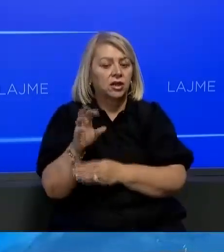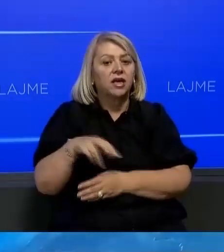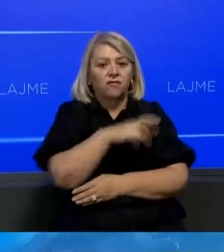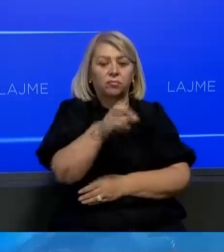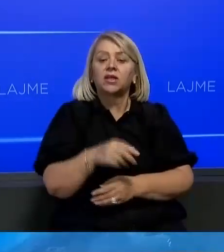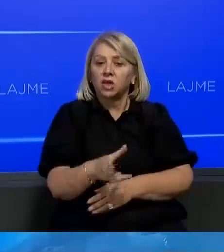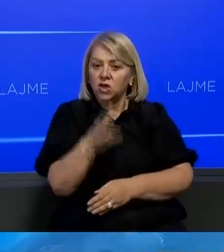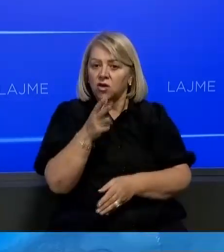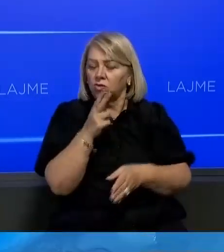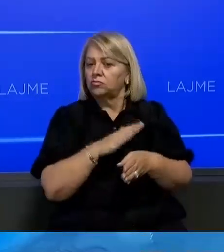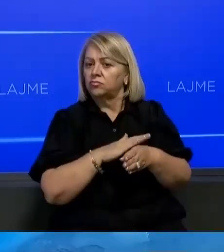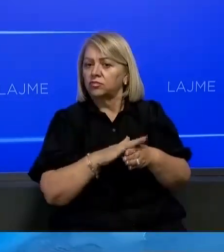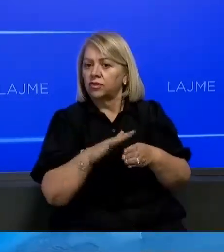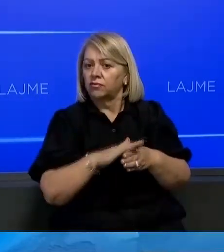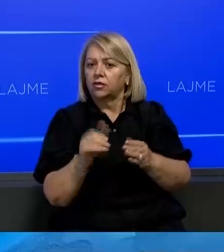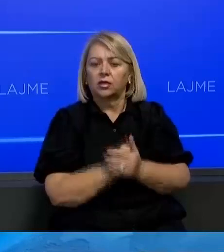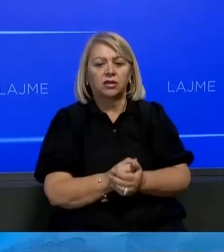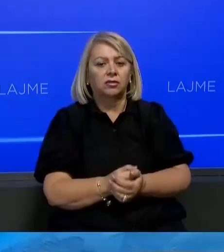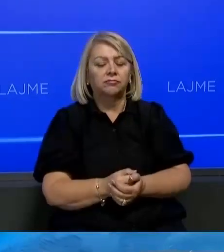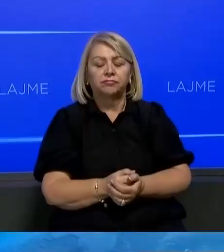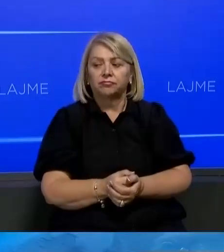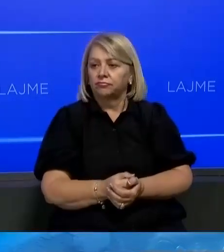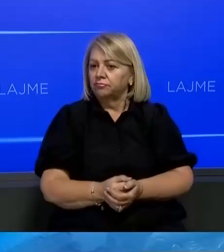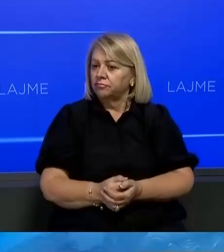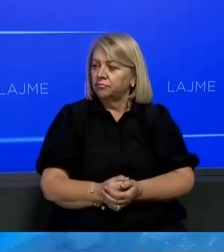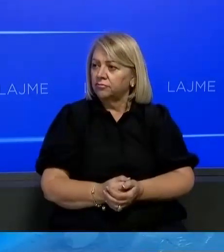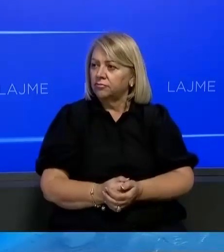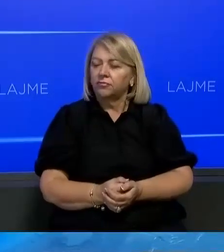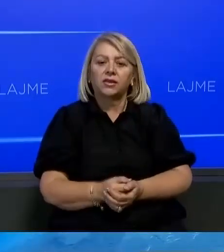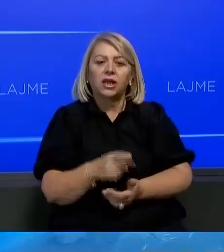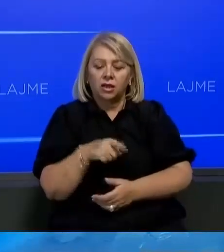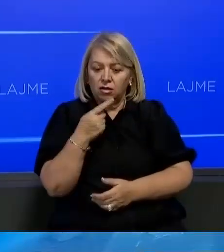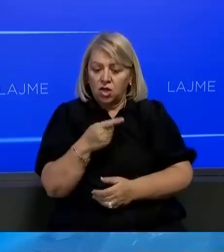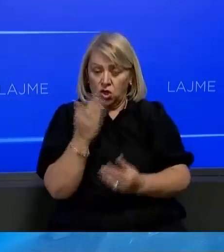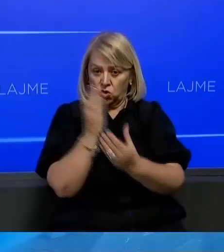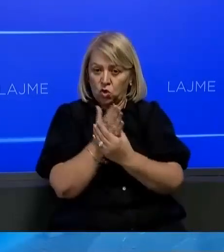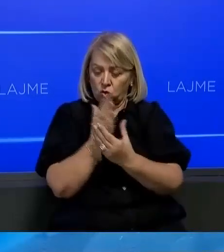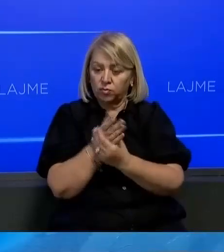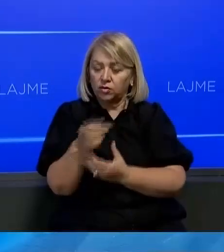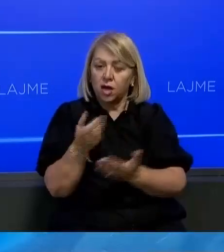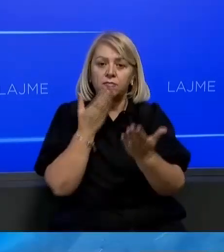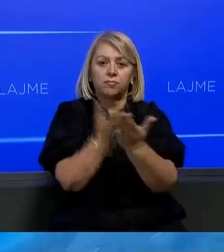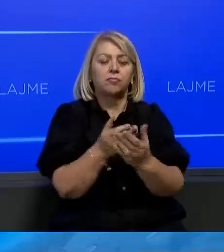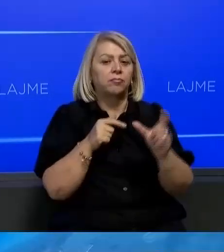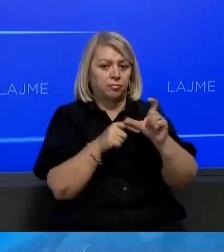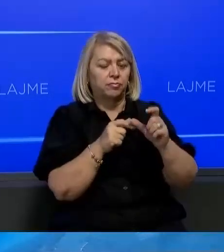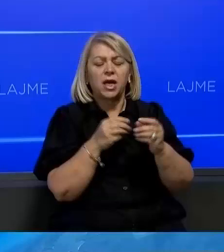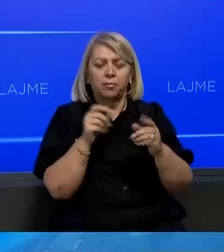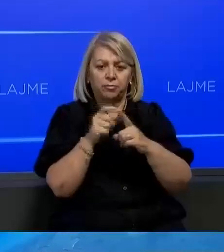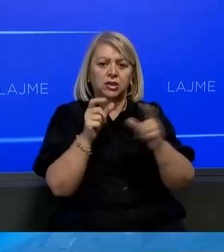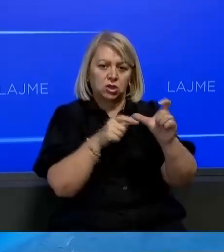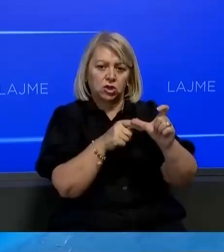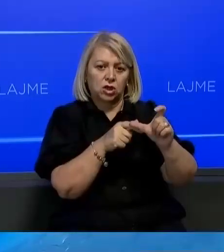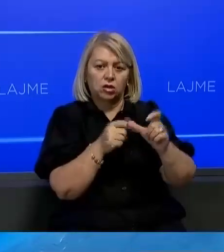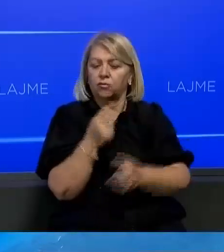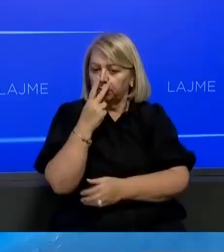fali për akuzat e prethenduar atë të senatorit Marti. Blerk? Denion, duke qenë se kjo rezolut është të propozuar nga Partia Socialiste